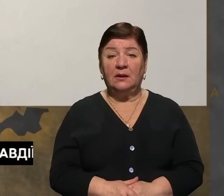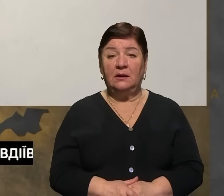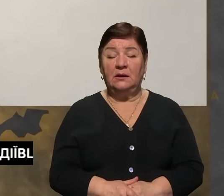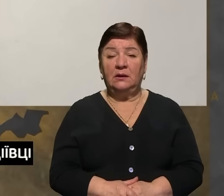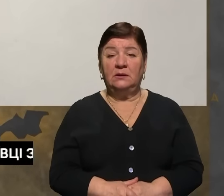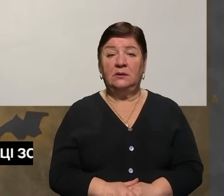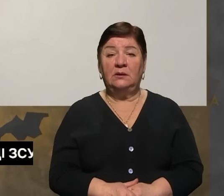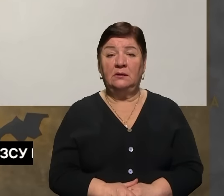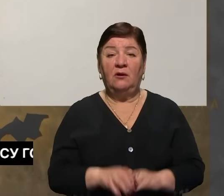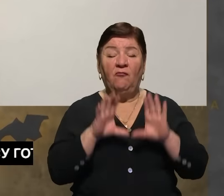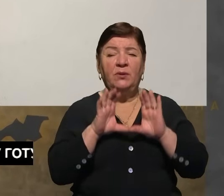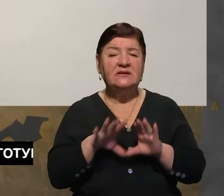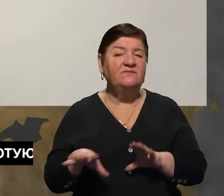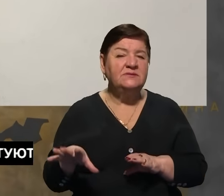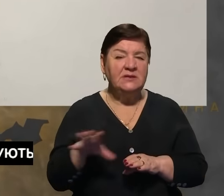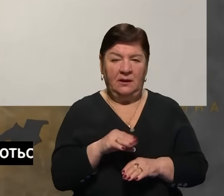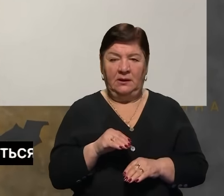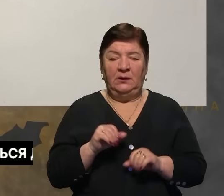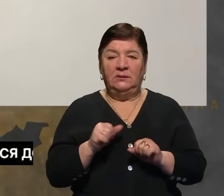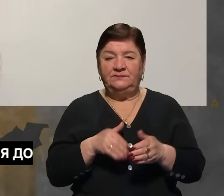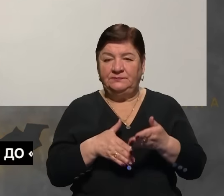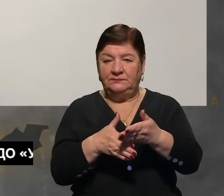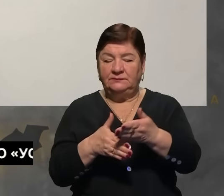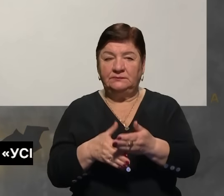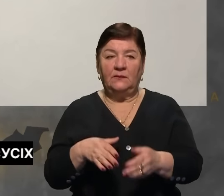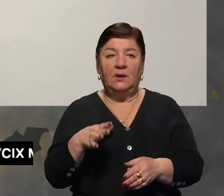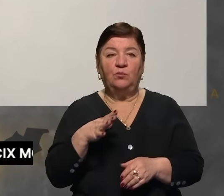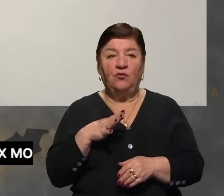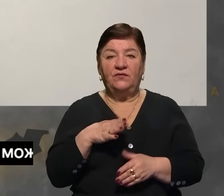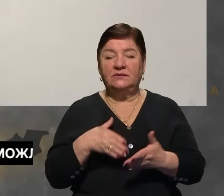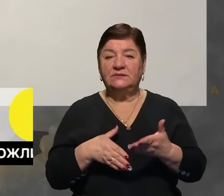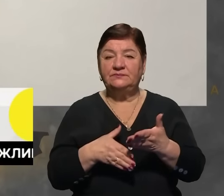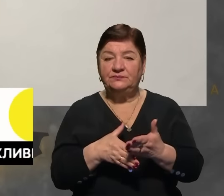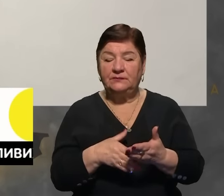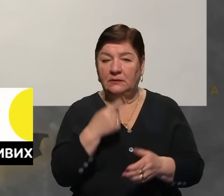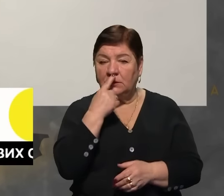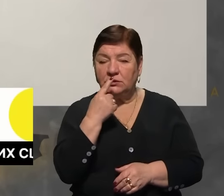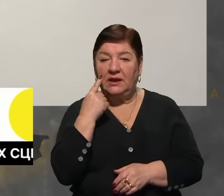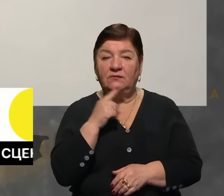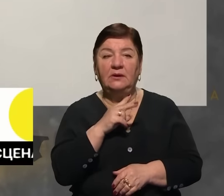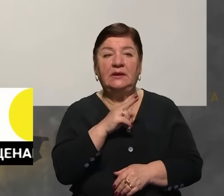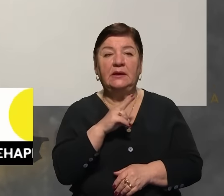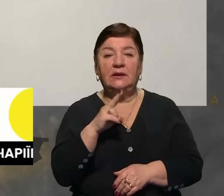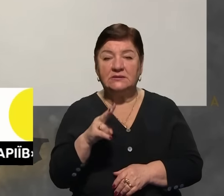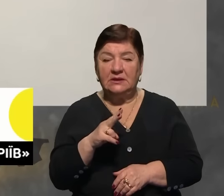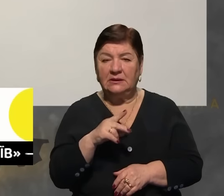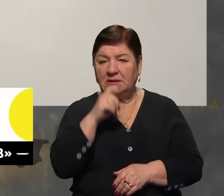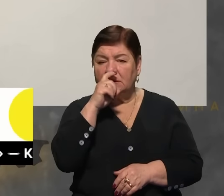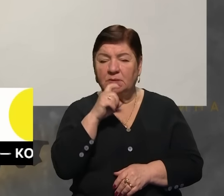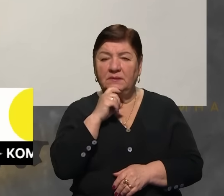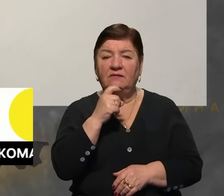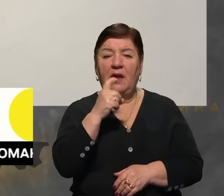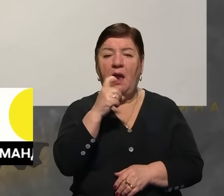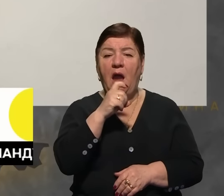В принципі, все. Був застосовував навіть нещодавно якийсь незрозумілий газ,